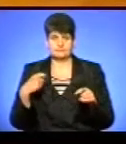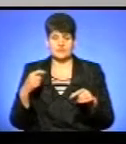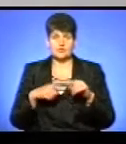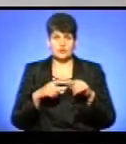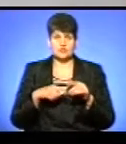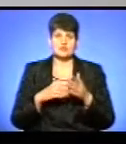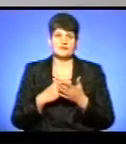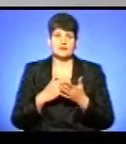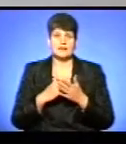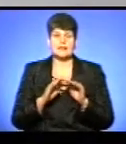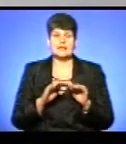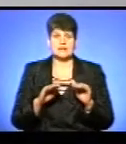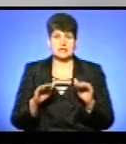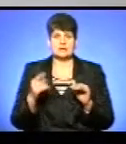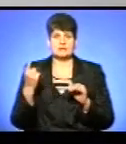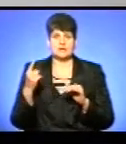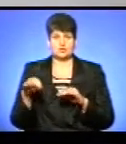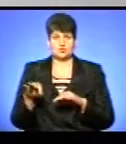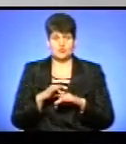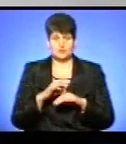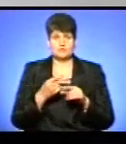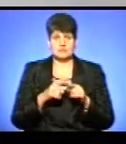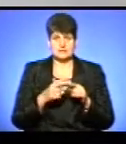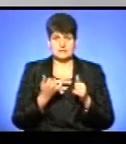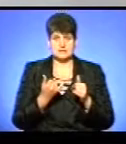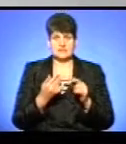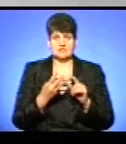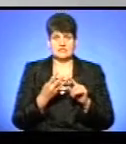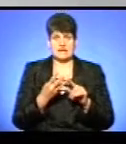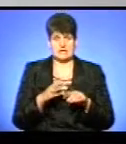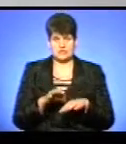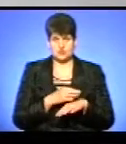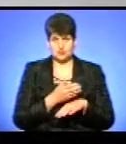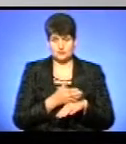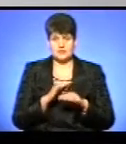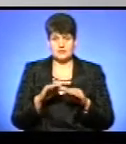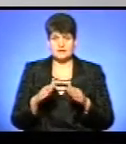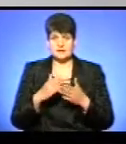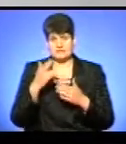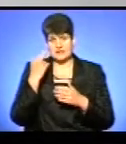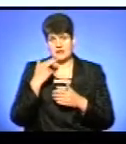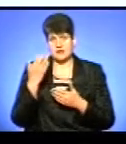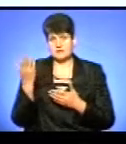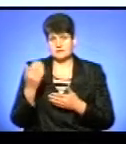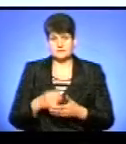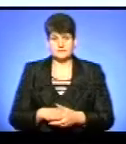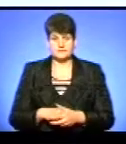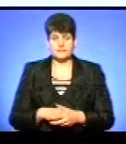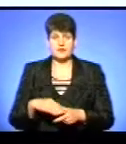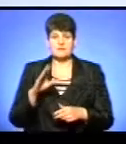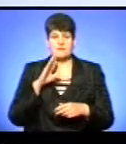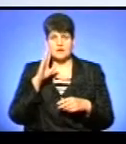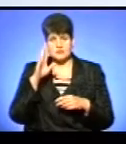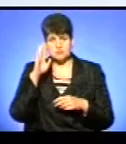діти від першого шлюбу. Це в нього вже зараз був третій шлюб. А діти знаходяться в Італії. Вранці